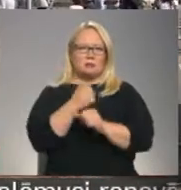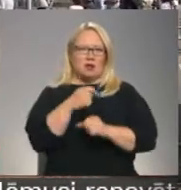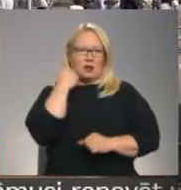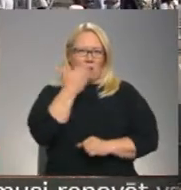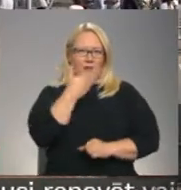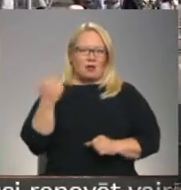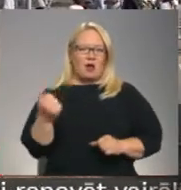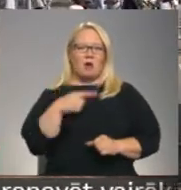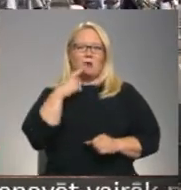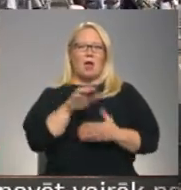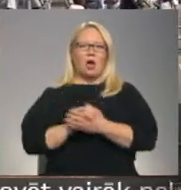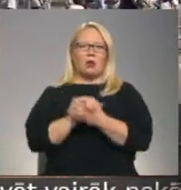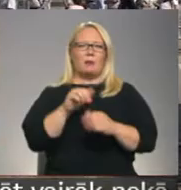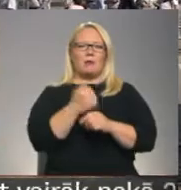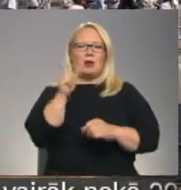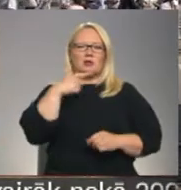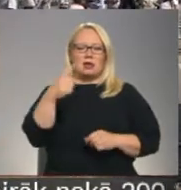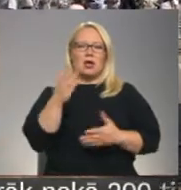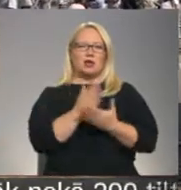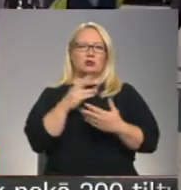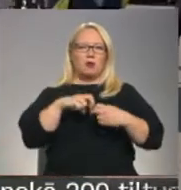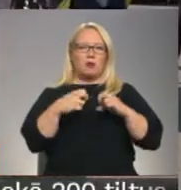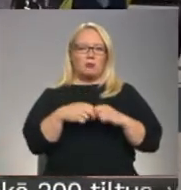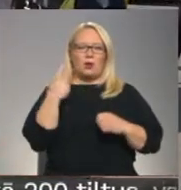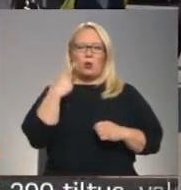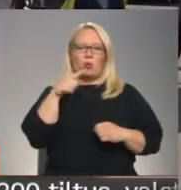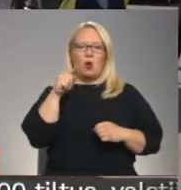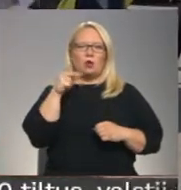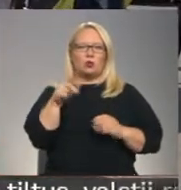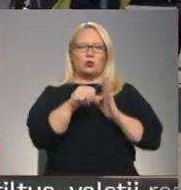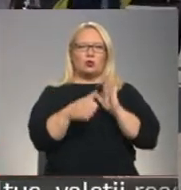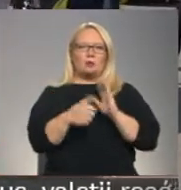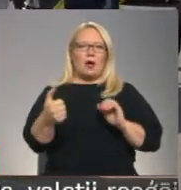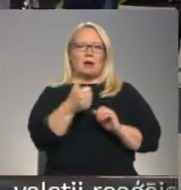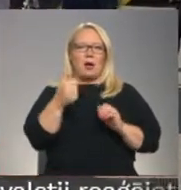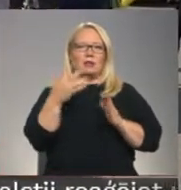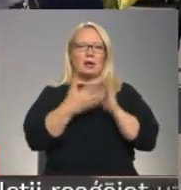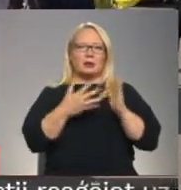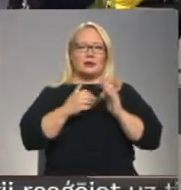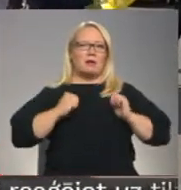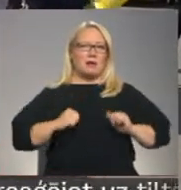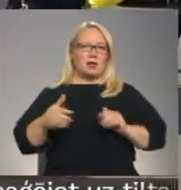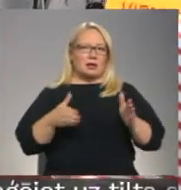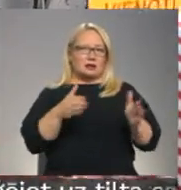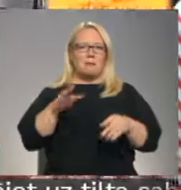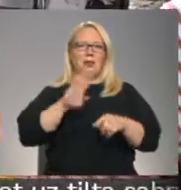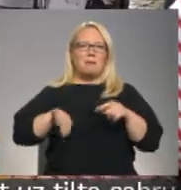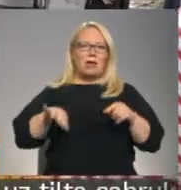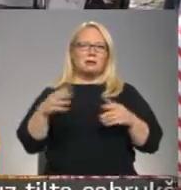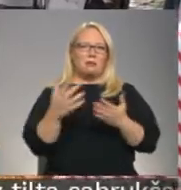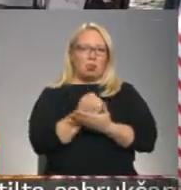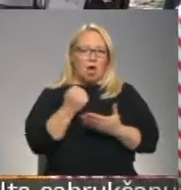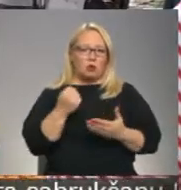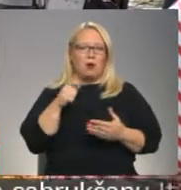Arotbiedrības pārstāvs min, ka esošās problēmas jau no 2016. gada ceļš risināt ar vadību mierīgā ceļā, tomēr bez panākumiem. Ar